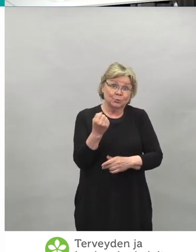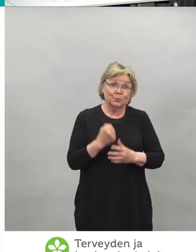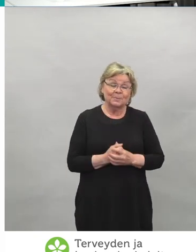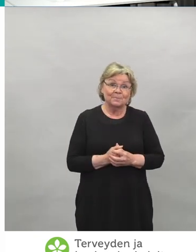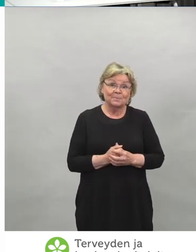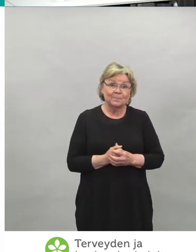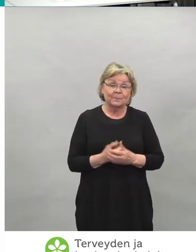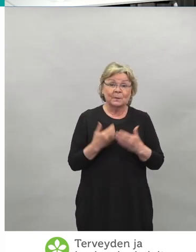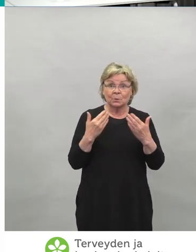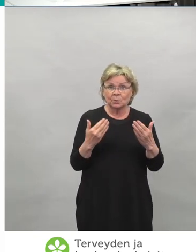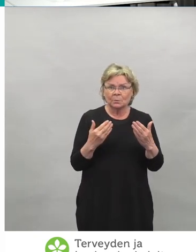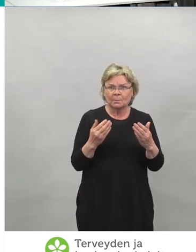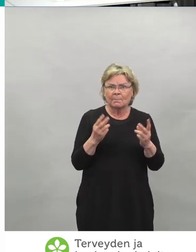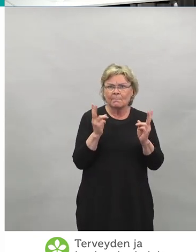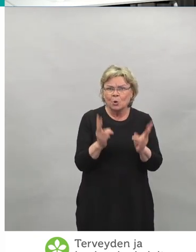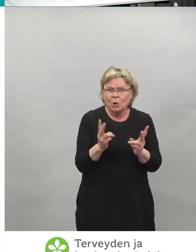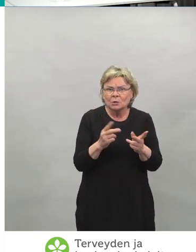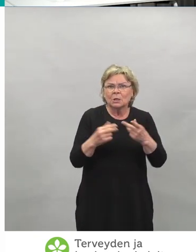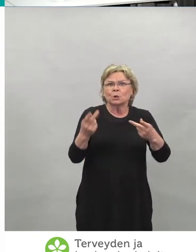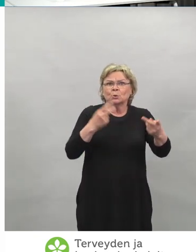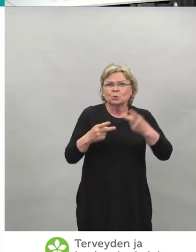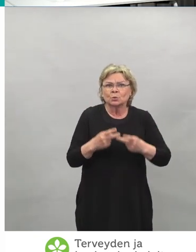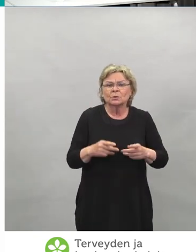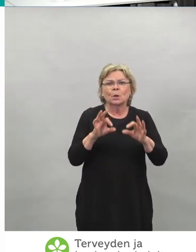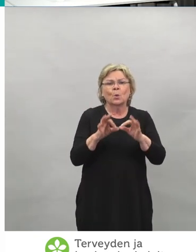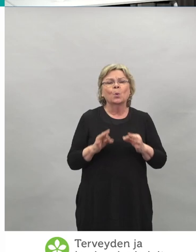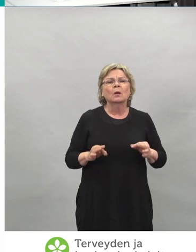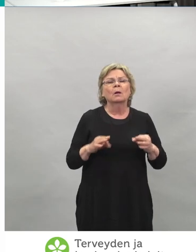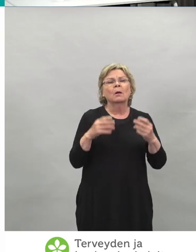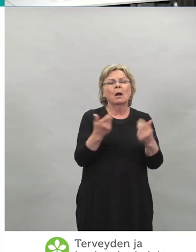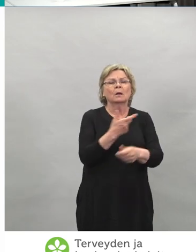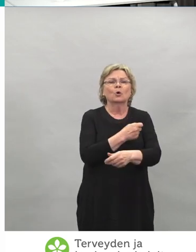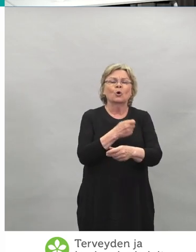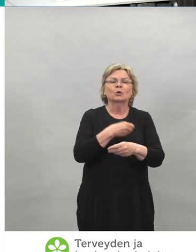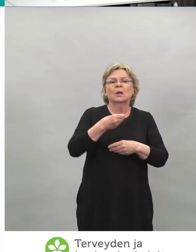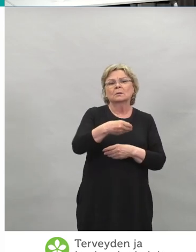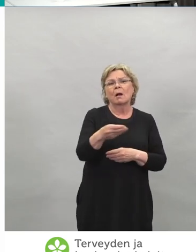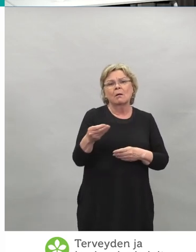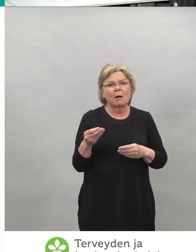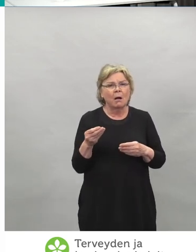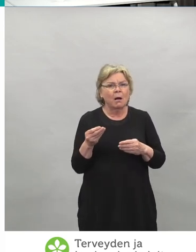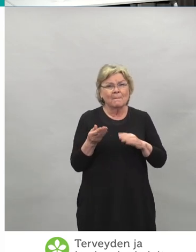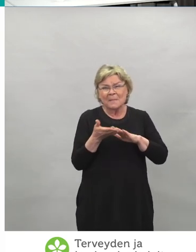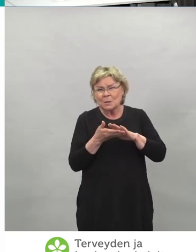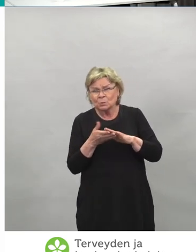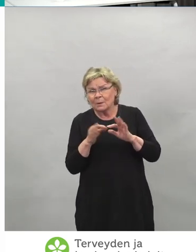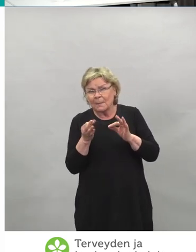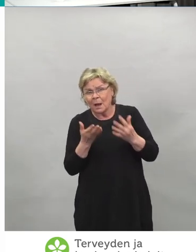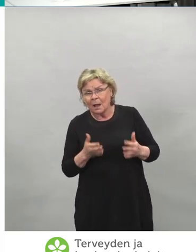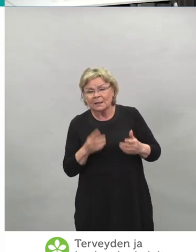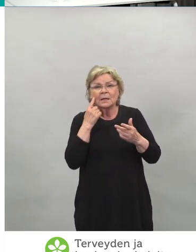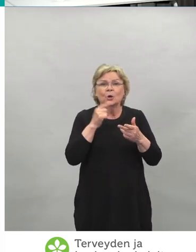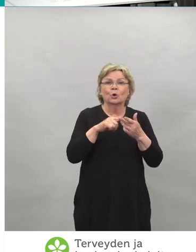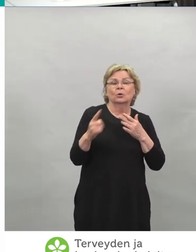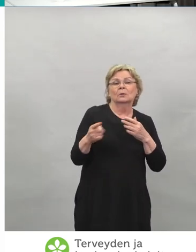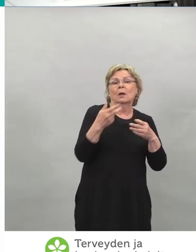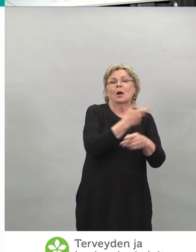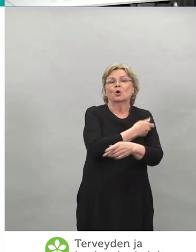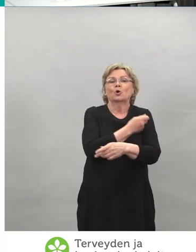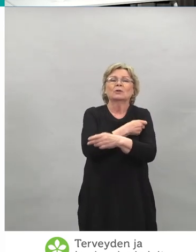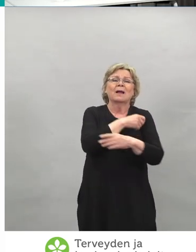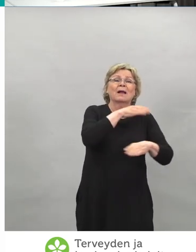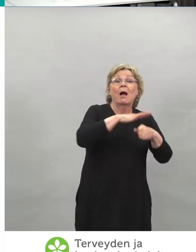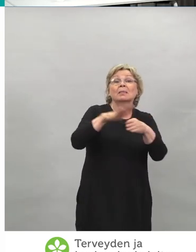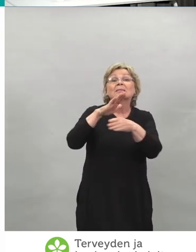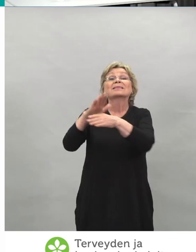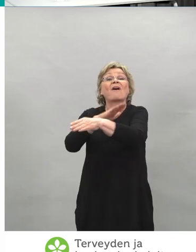Paljon on edelleen kysytty rokotteiden jakeluperusteita juuri sen takia, että rokotuskattavuudet ympäri Suomea ovat hyvin